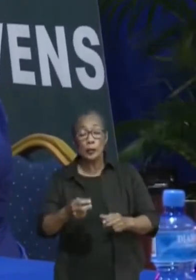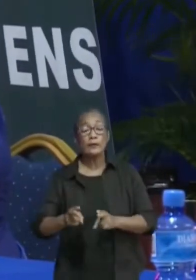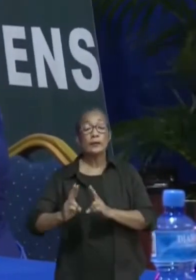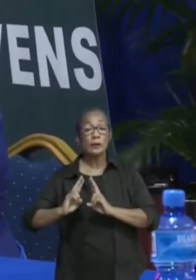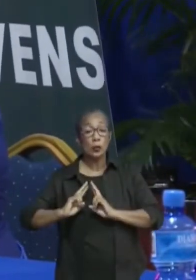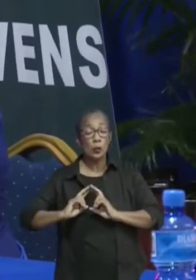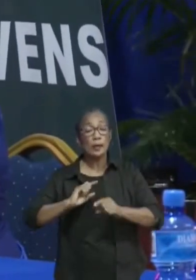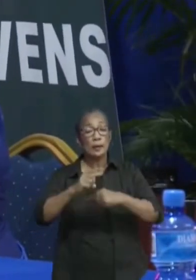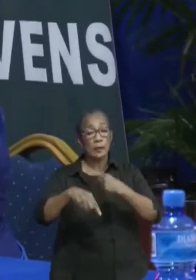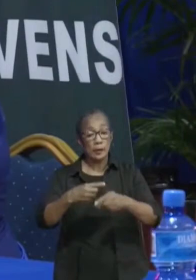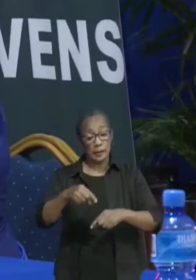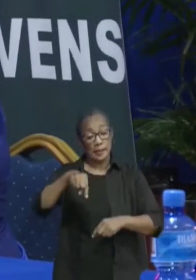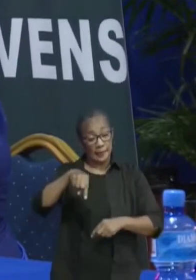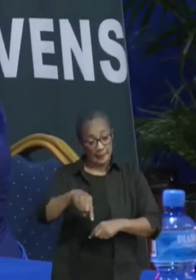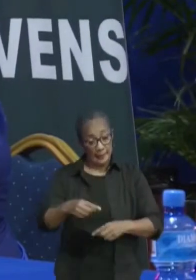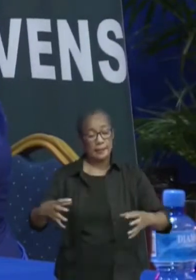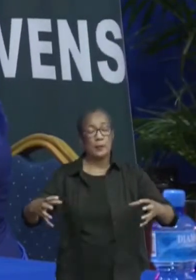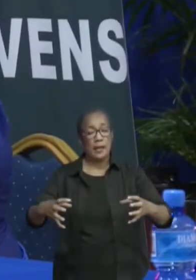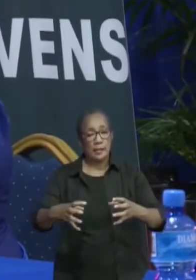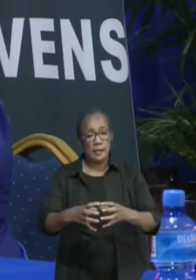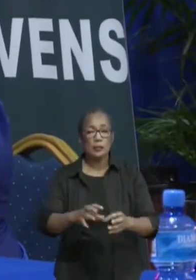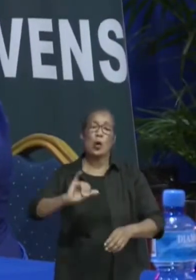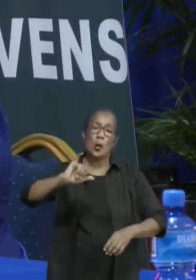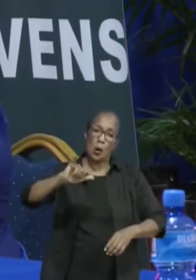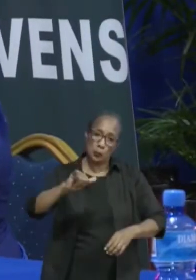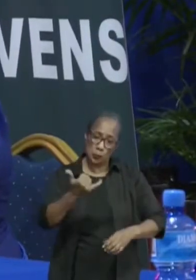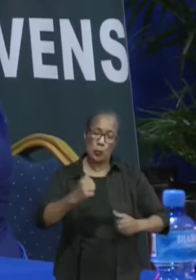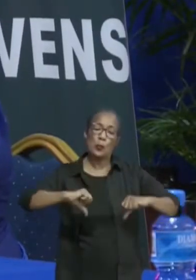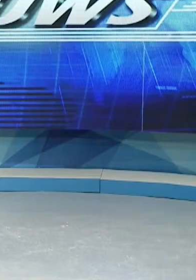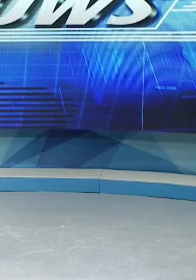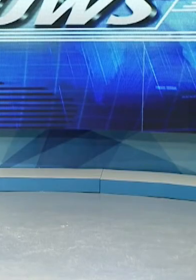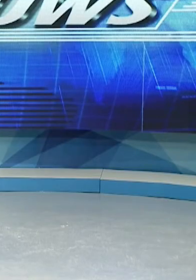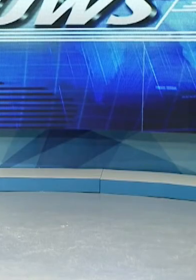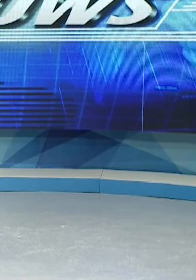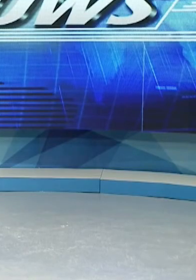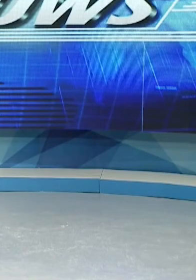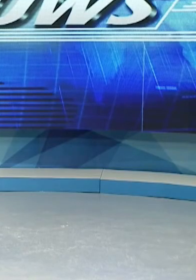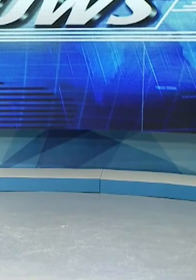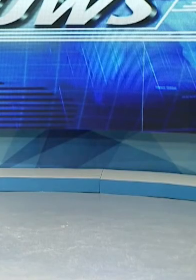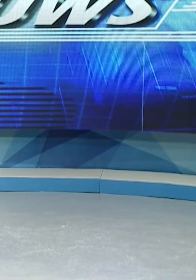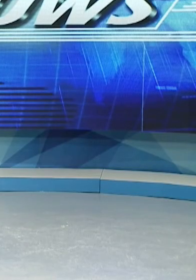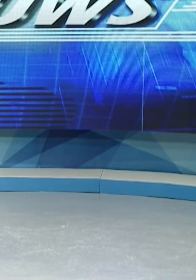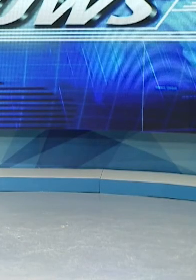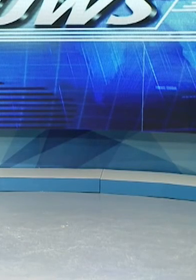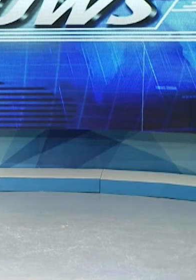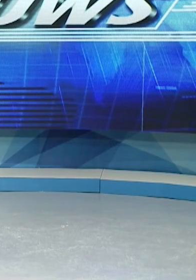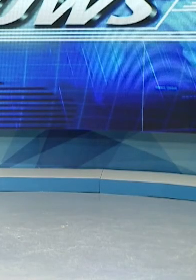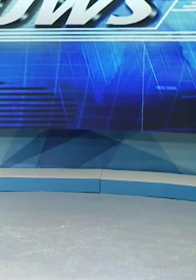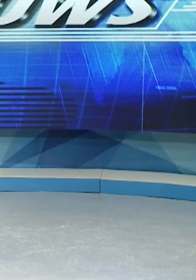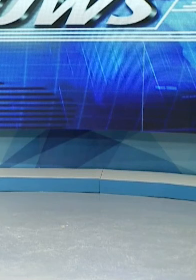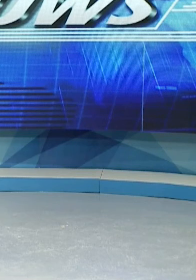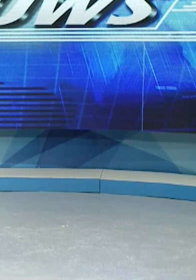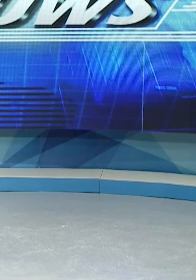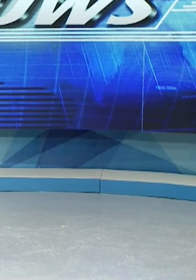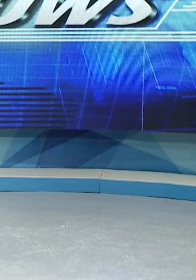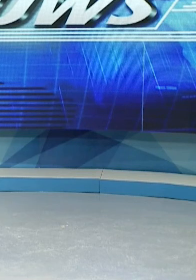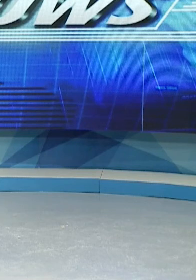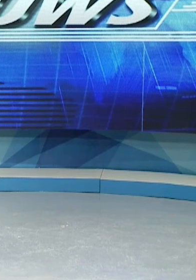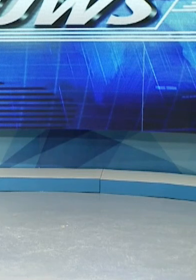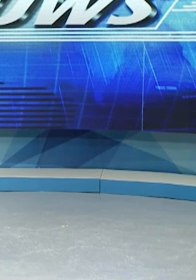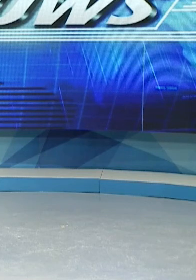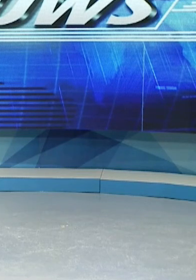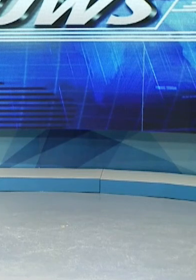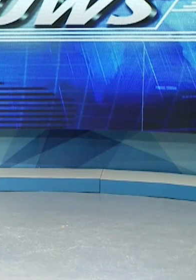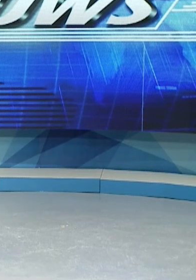wijze deze bijeenkomsten weer te doen starten. Daniela Feyre, directeur Nationale Veiligheid. Zij sprak